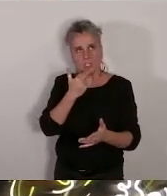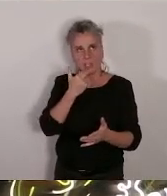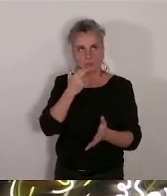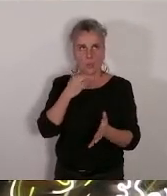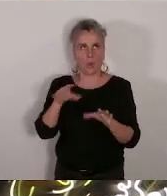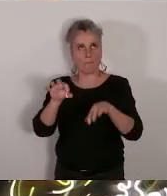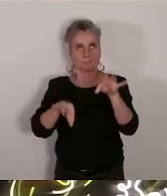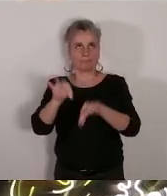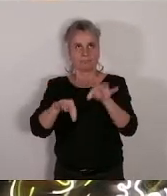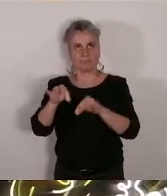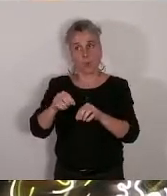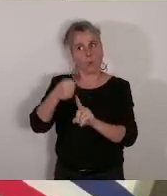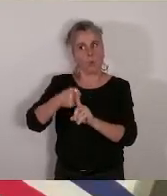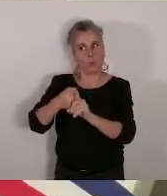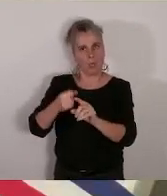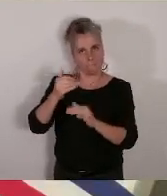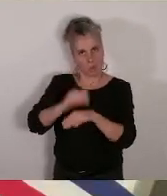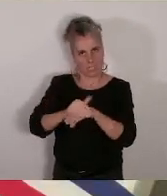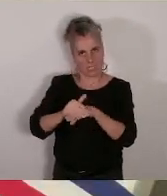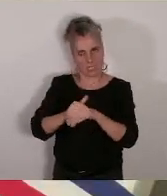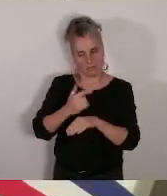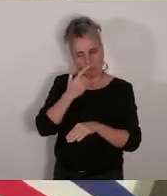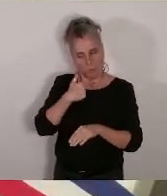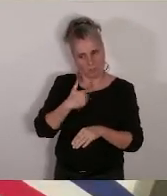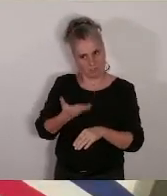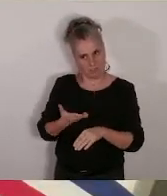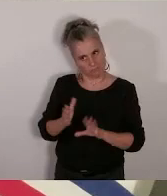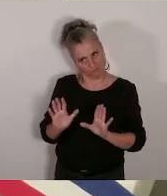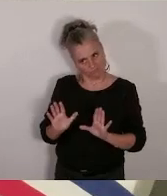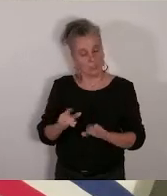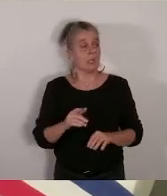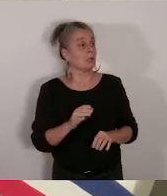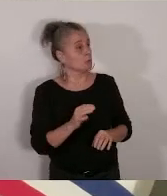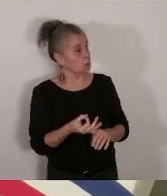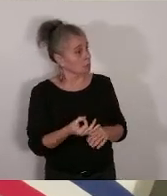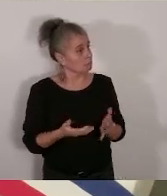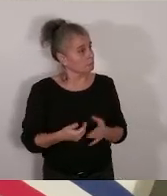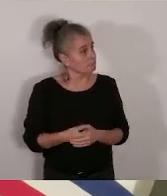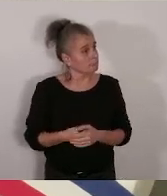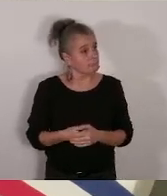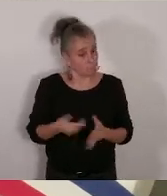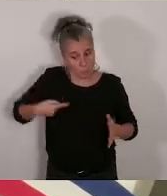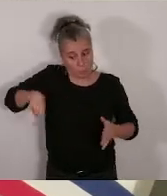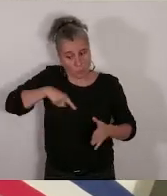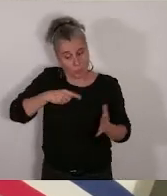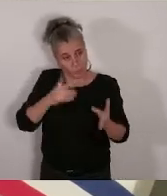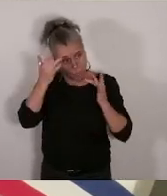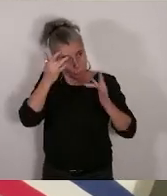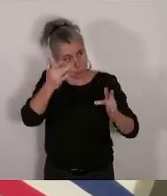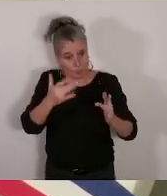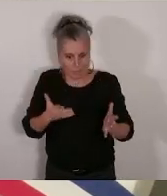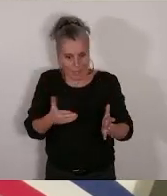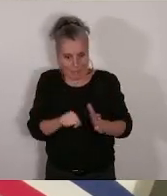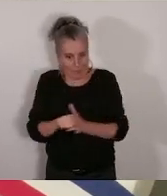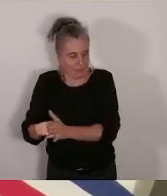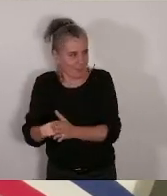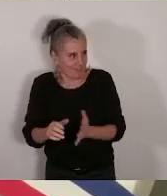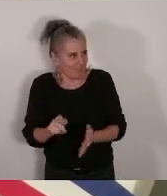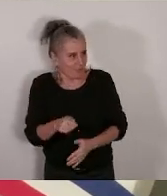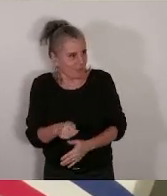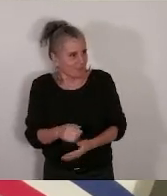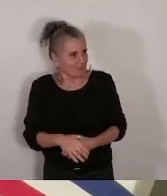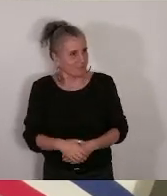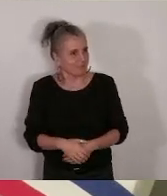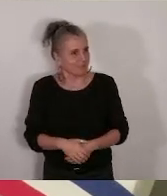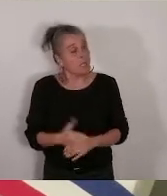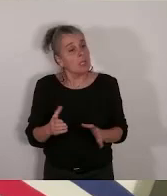cas. Merci. Oui, oui, la culture est une priorité pour nous, effectivement. Donc je le mets au voie. Y a-t-il